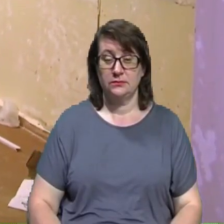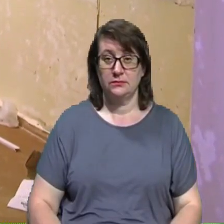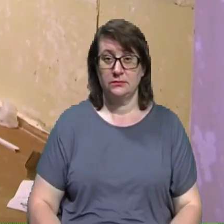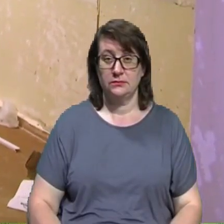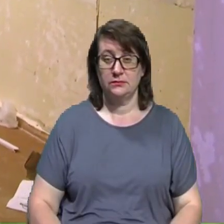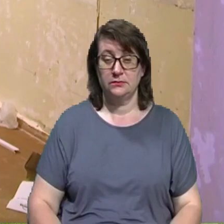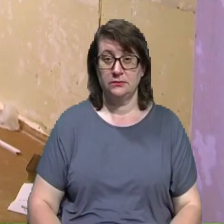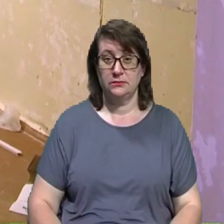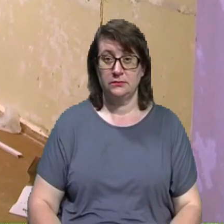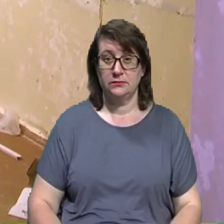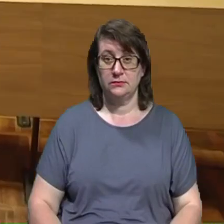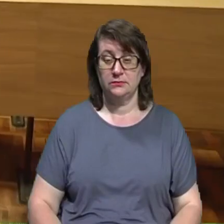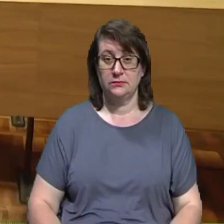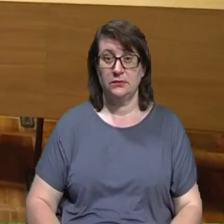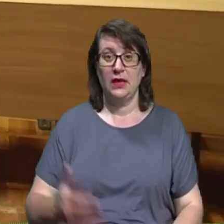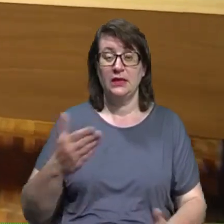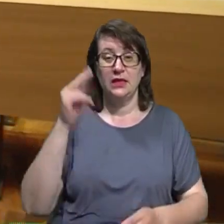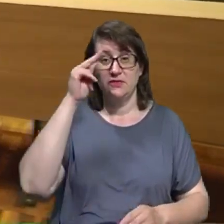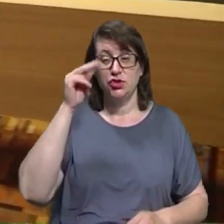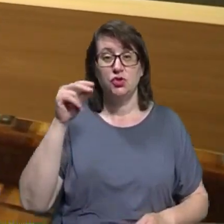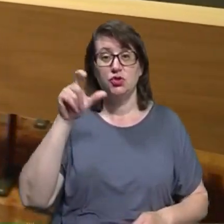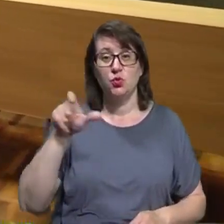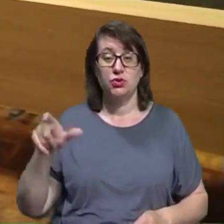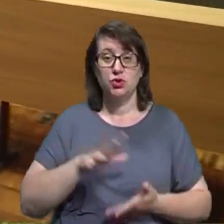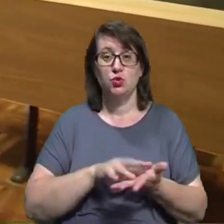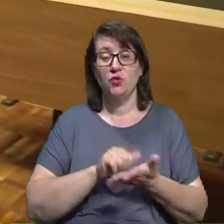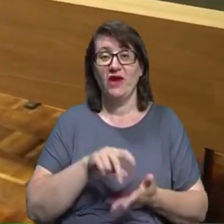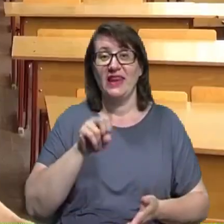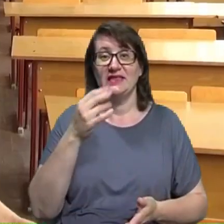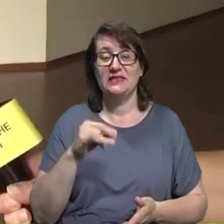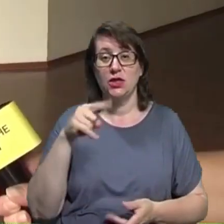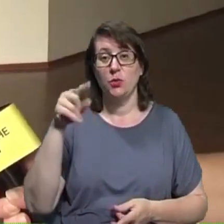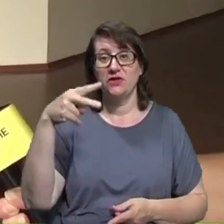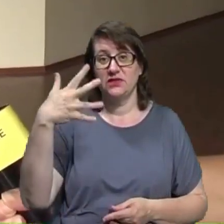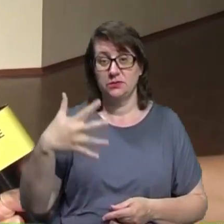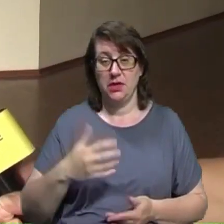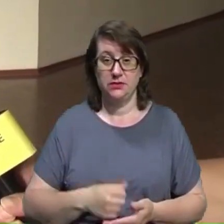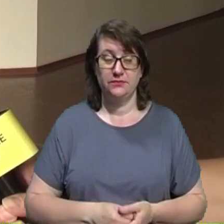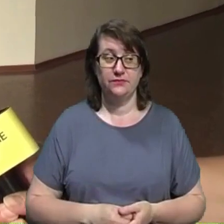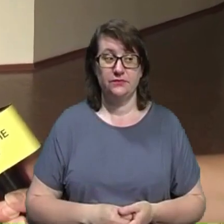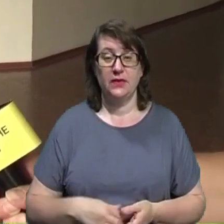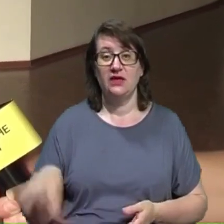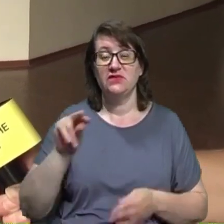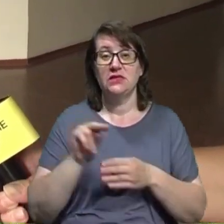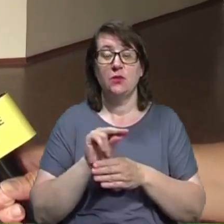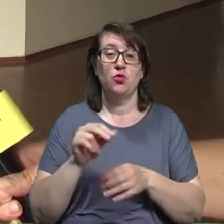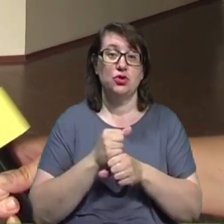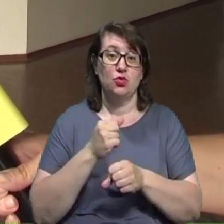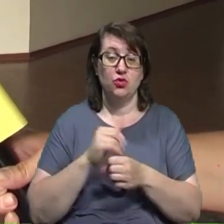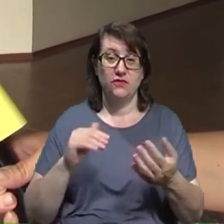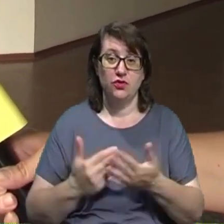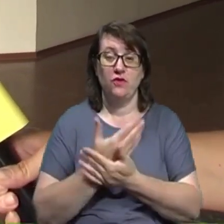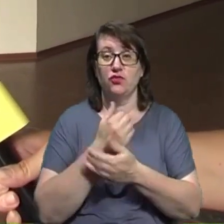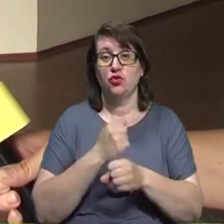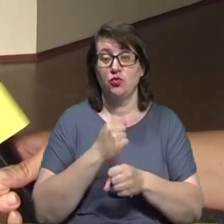Де навчатимуться учні з руйнованого ліцею номер 25? Всі ремонтні роботи і відновлювальні роботи робляться